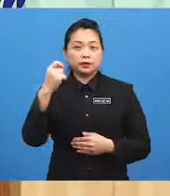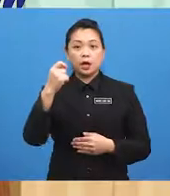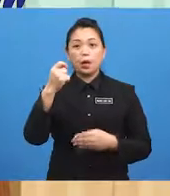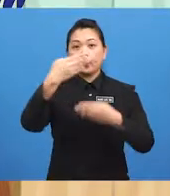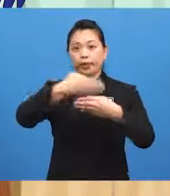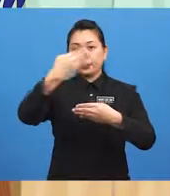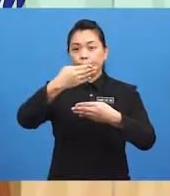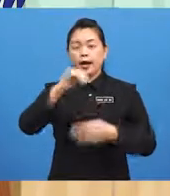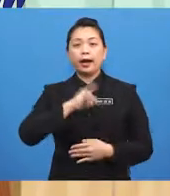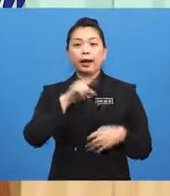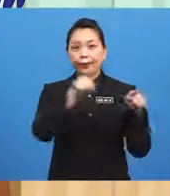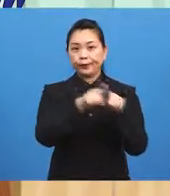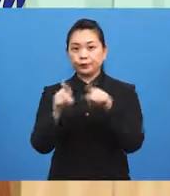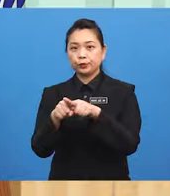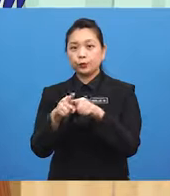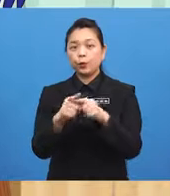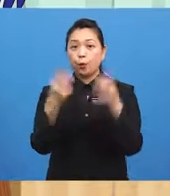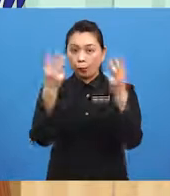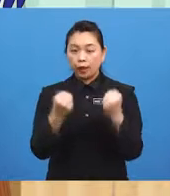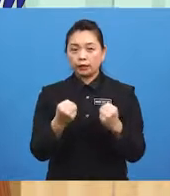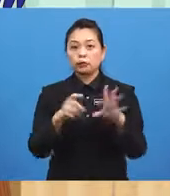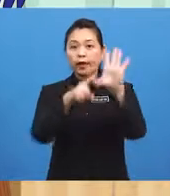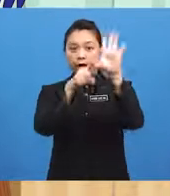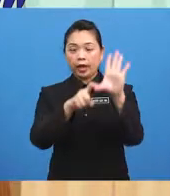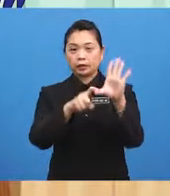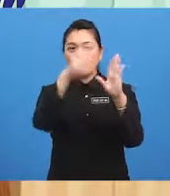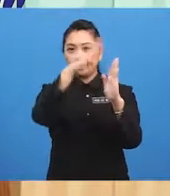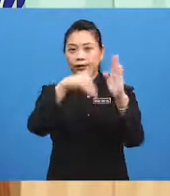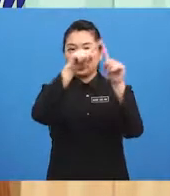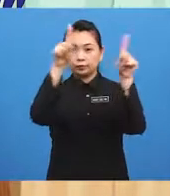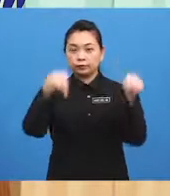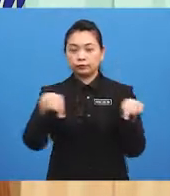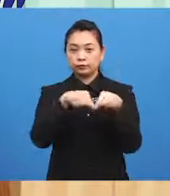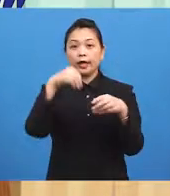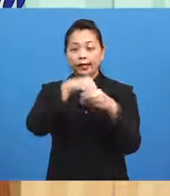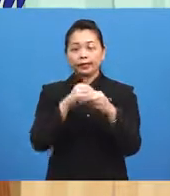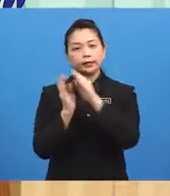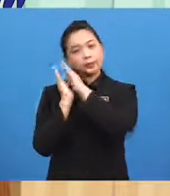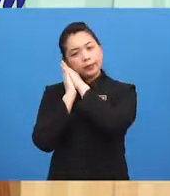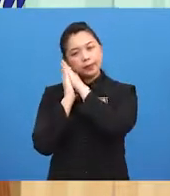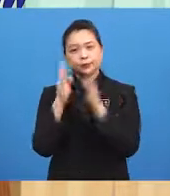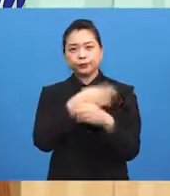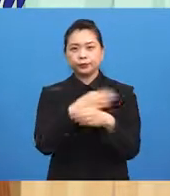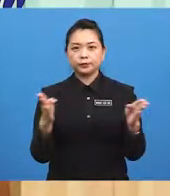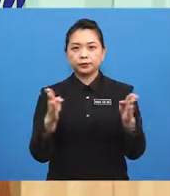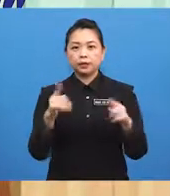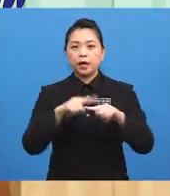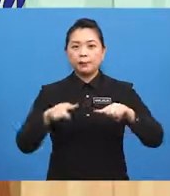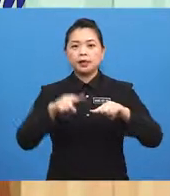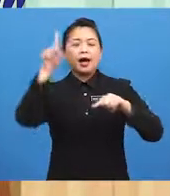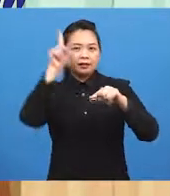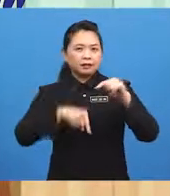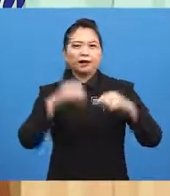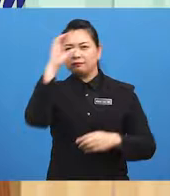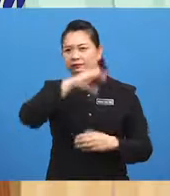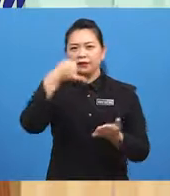I also... ...want to hang a painting... ...in the bedroom. But I can't find it.